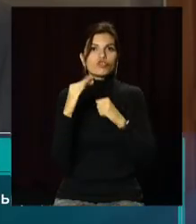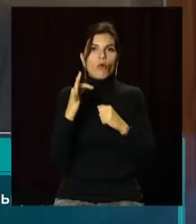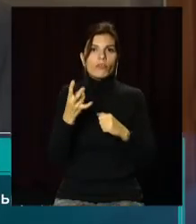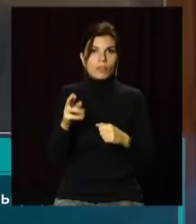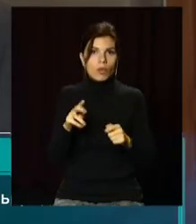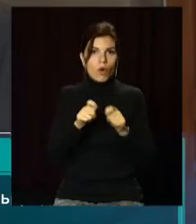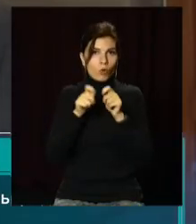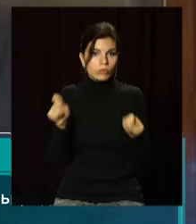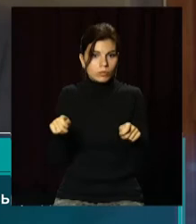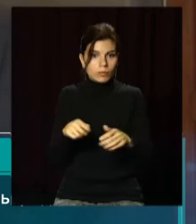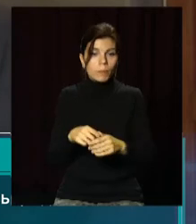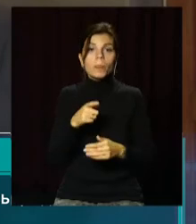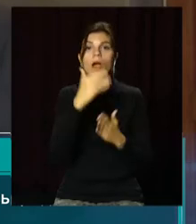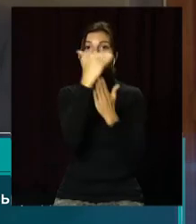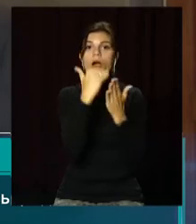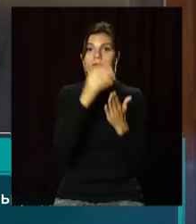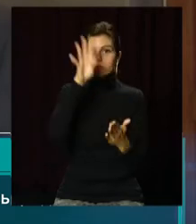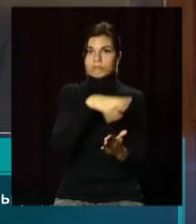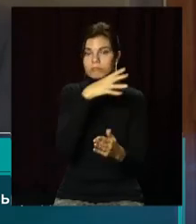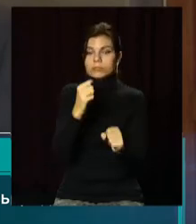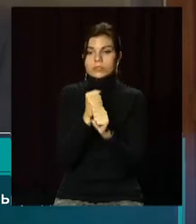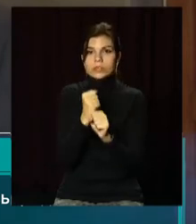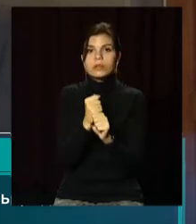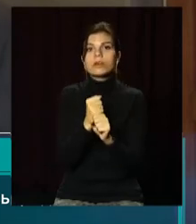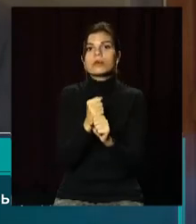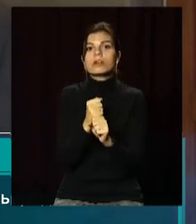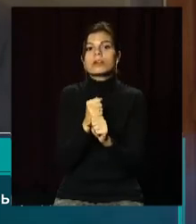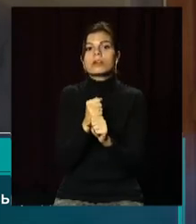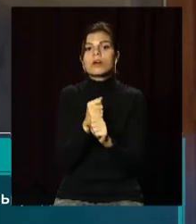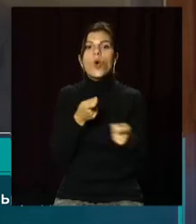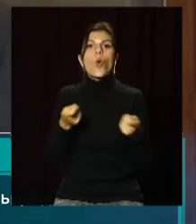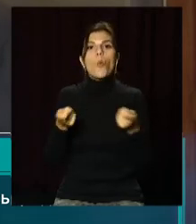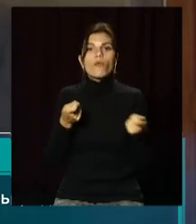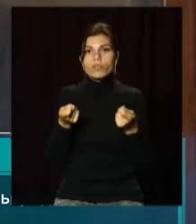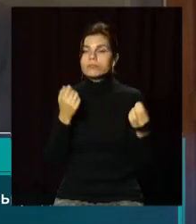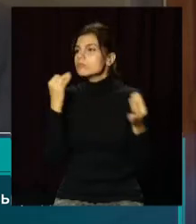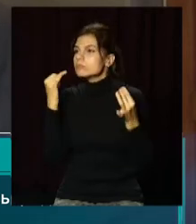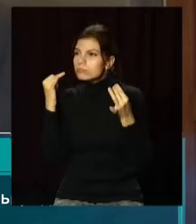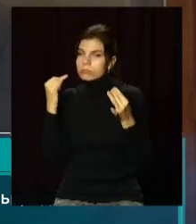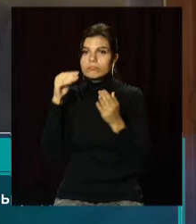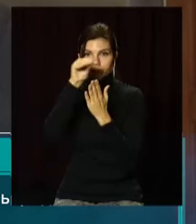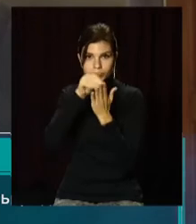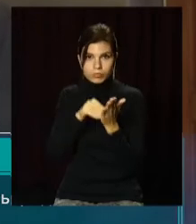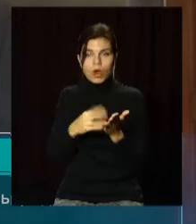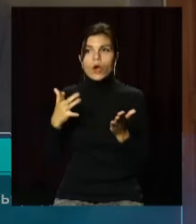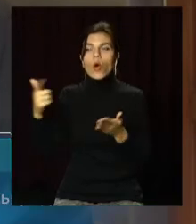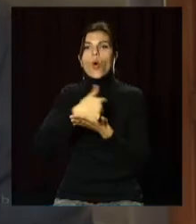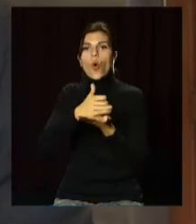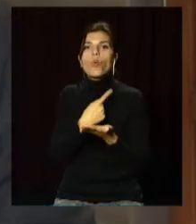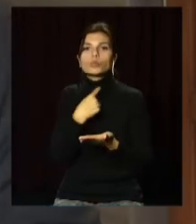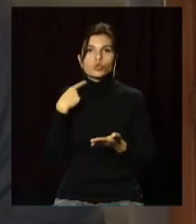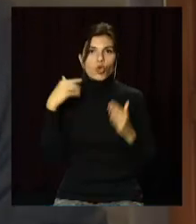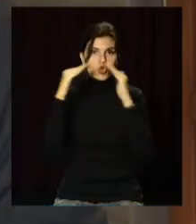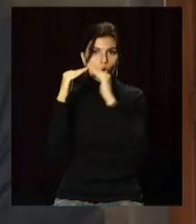разработан графік, який согласован з управляючою компанією, предприємом, яке обслуживає діма. І,